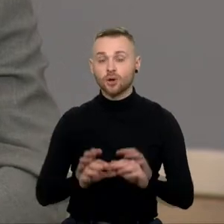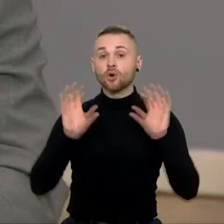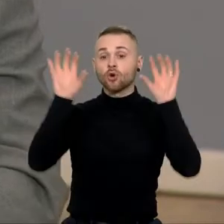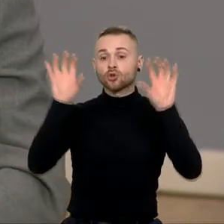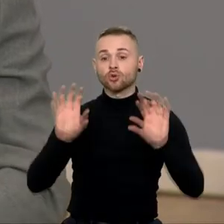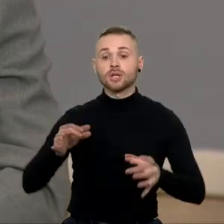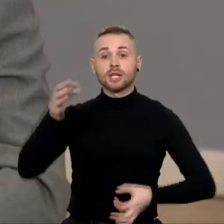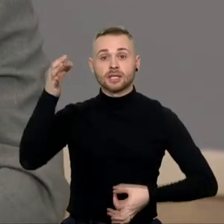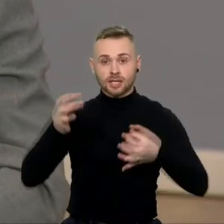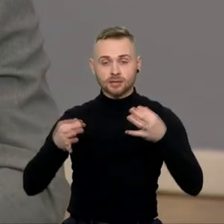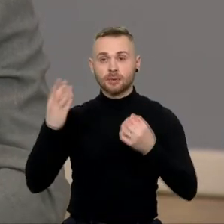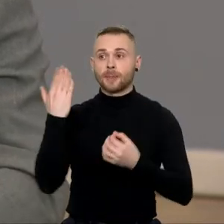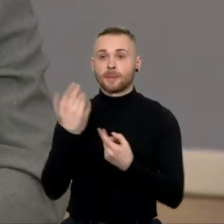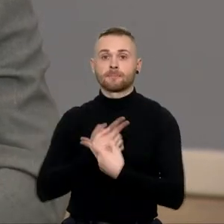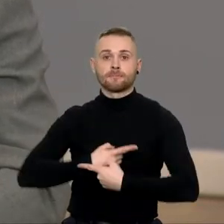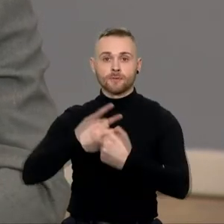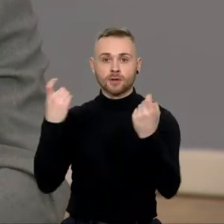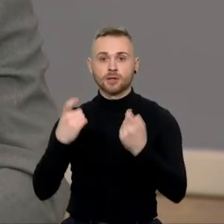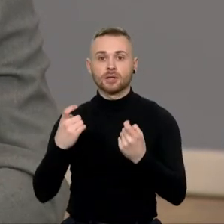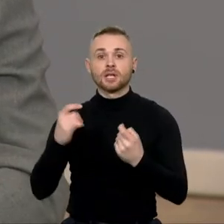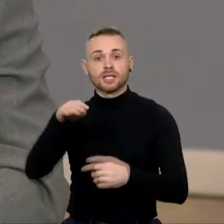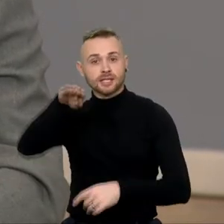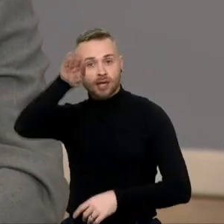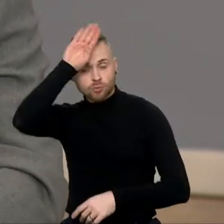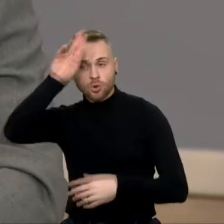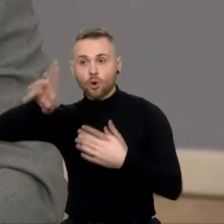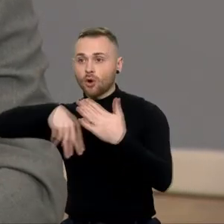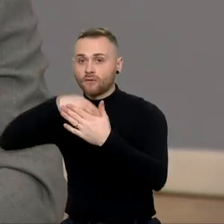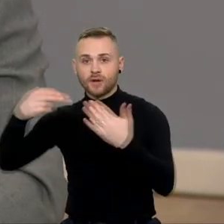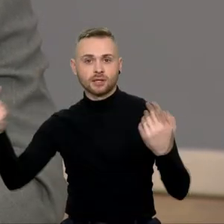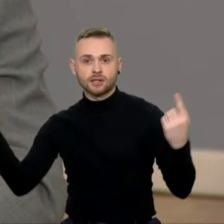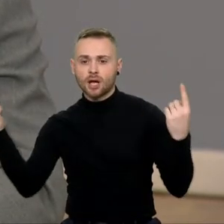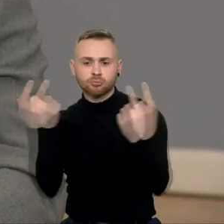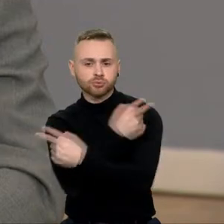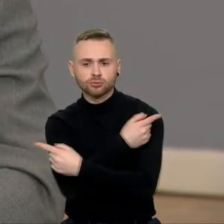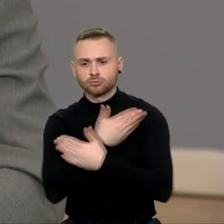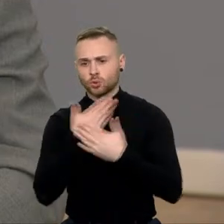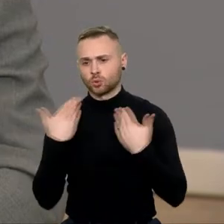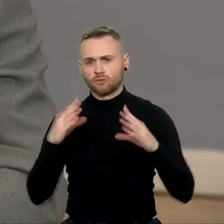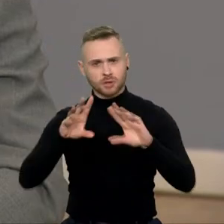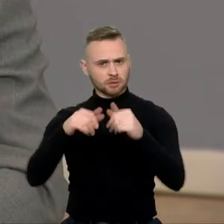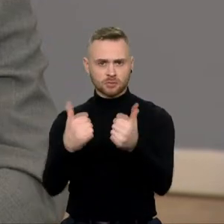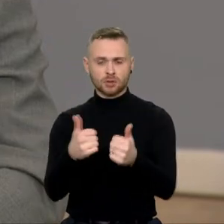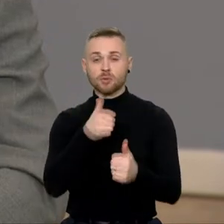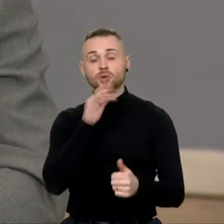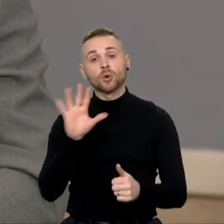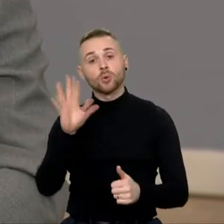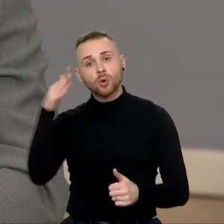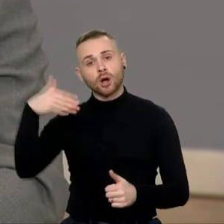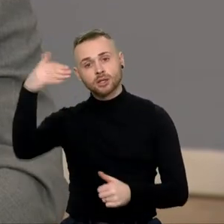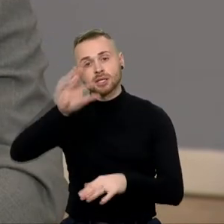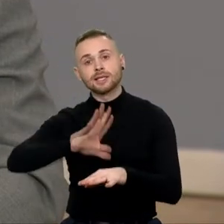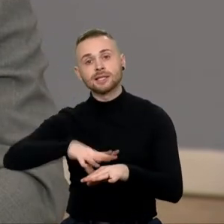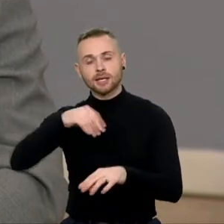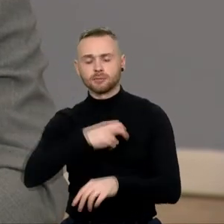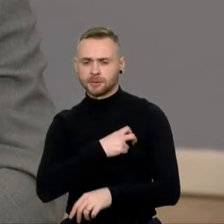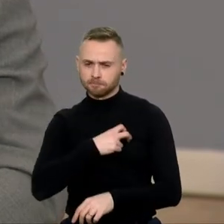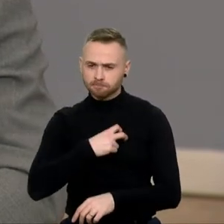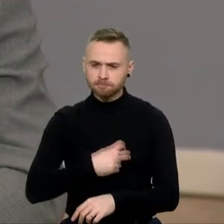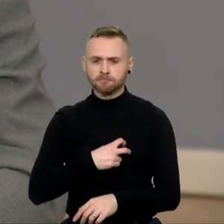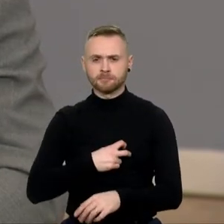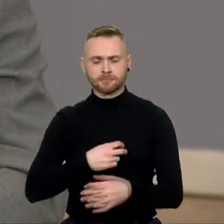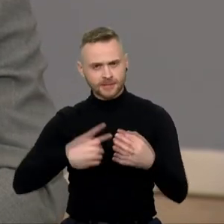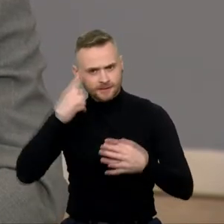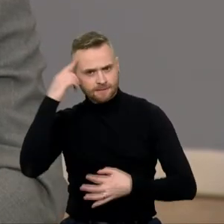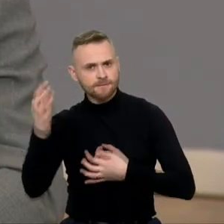paskelbė, kad Stambulo konvencija neprieštarauja. Konstitucija, jei Seimas kada nors ryšis varstyti ir primti